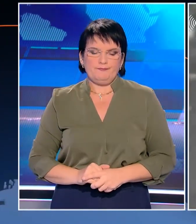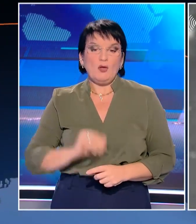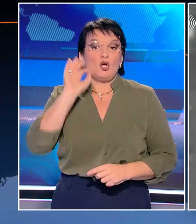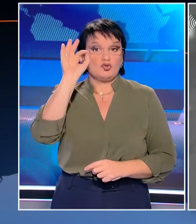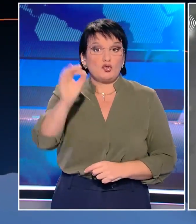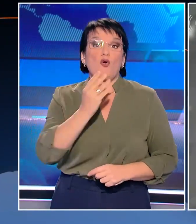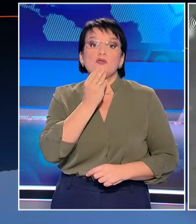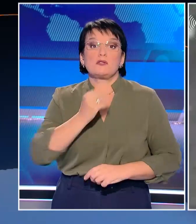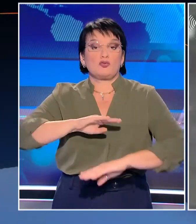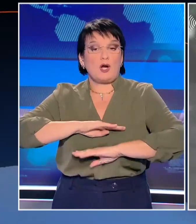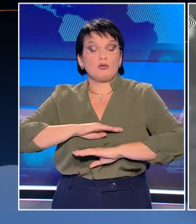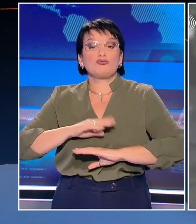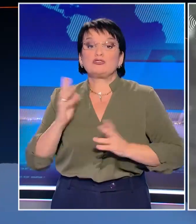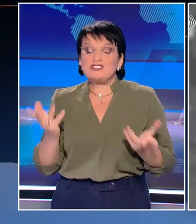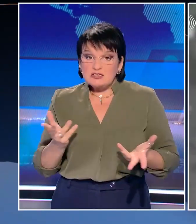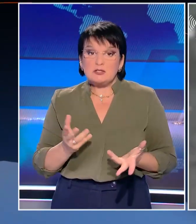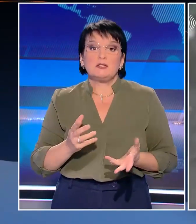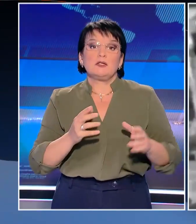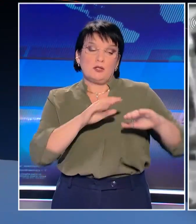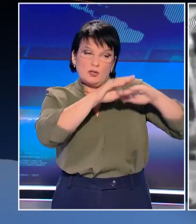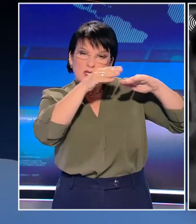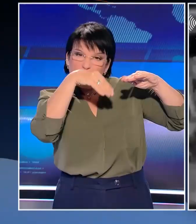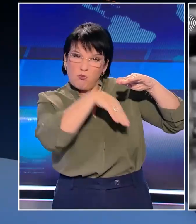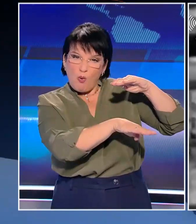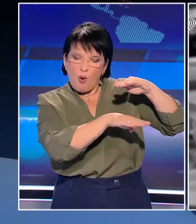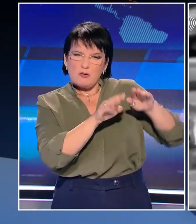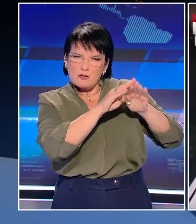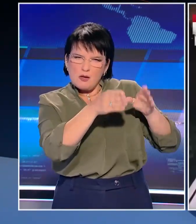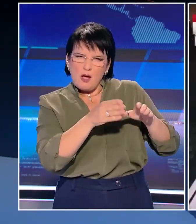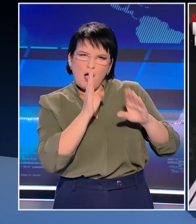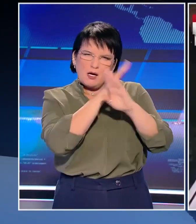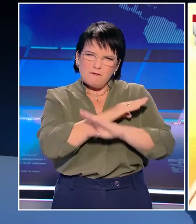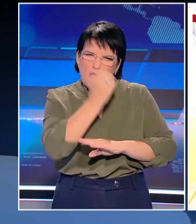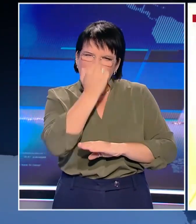Στόχος του Ισραηλινού στρατού είναι να εντοπίσει και να καταστρέψει το δίκτυο των υπόγειων σειράγγων της Χαμάς.